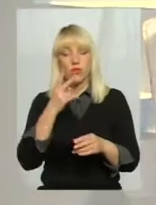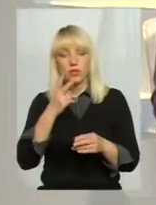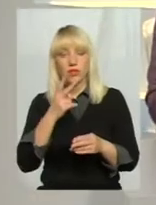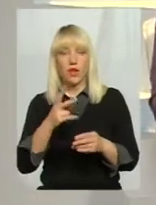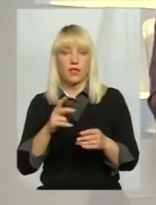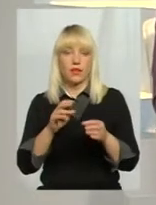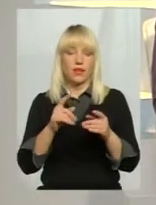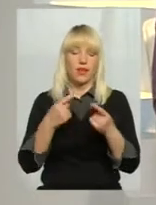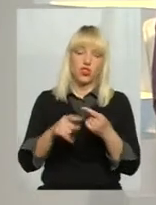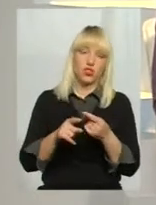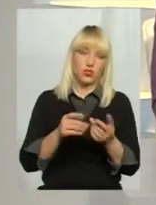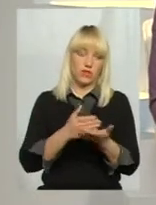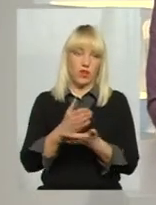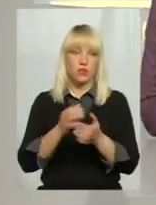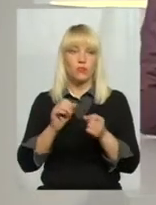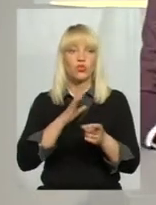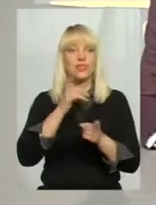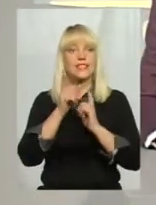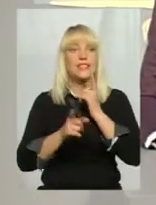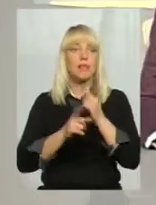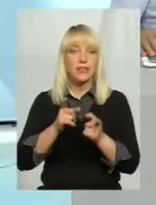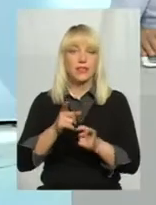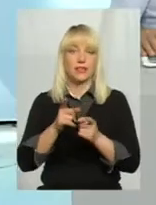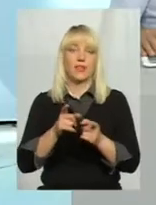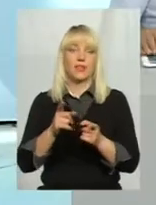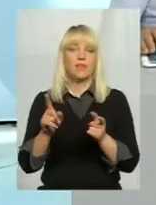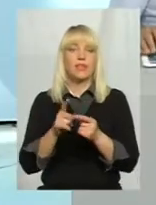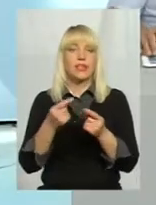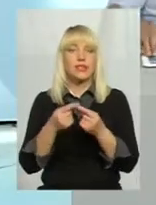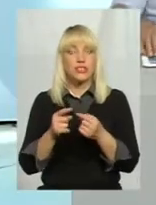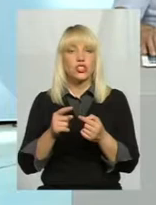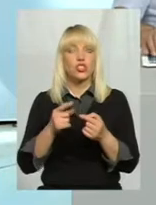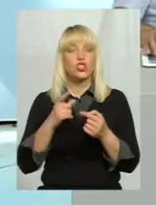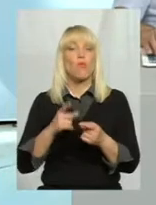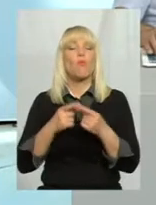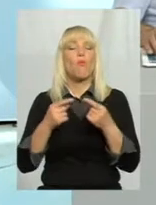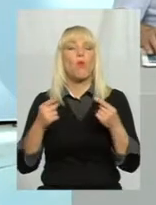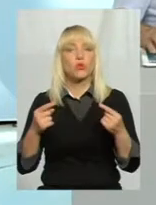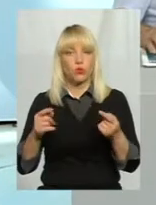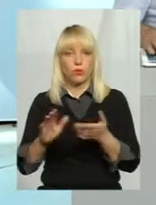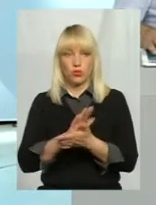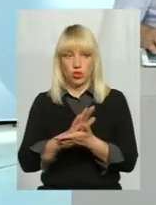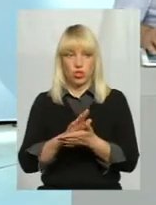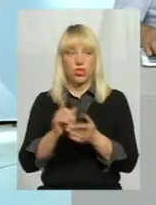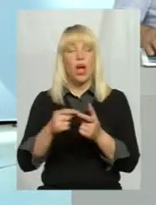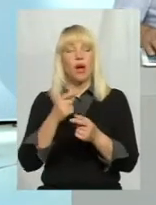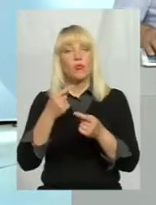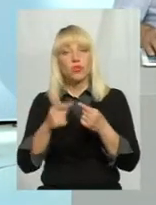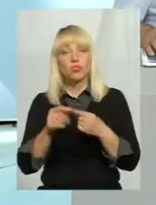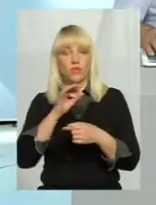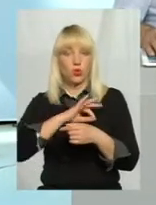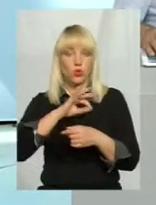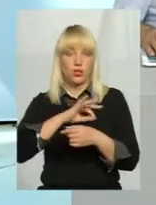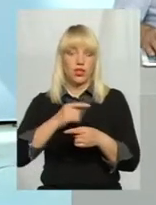можливо, заміни, можливо, якісь інші способи очищення? Або інші варіанти використання, все ж таки, цієї води?